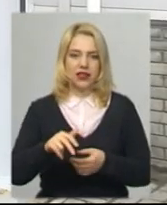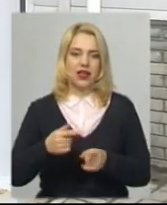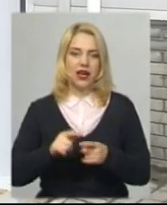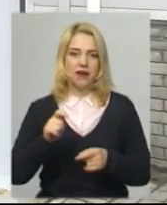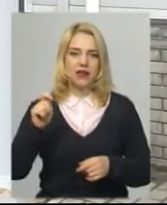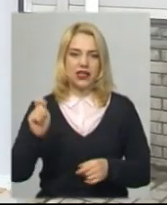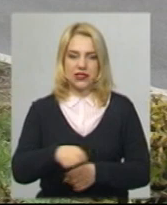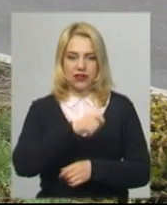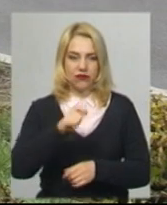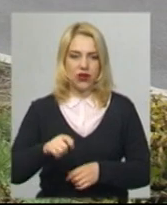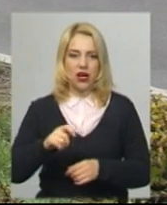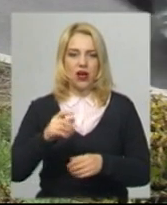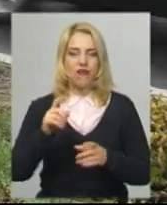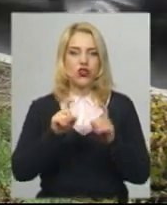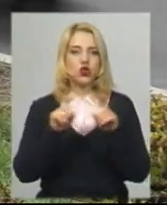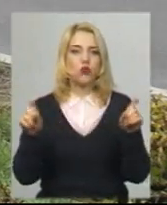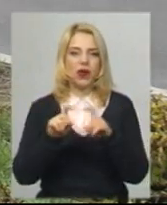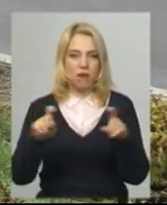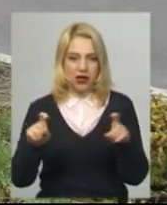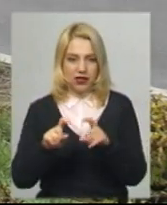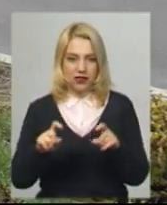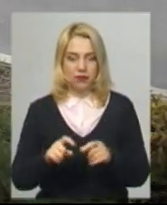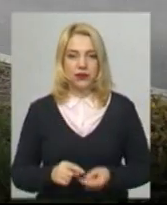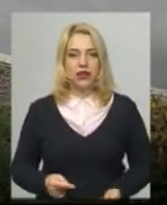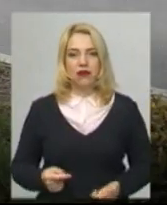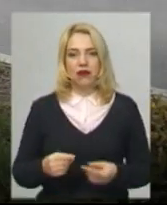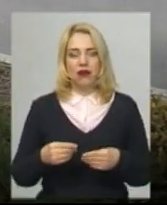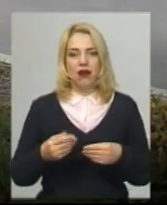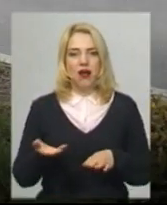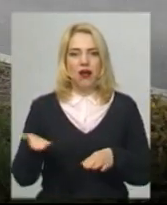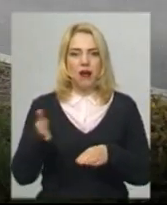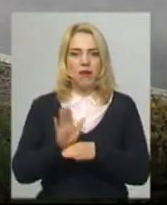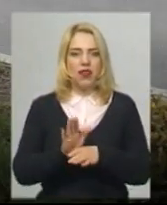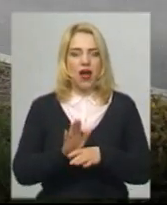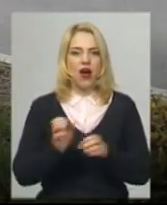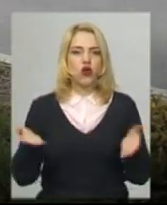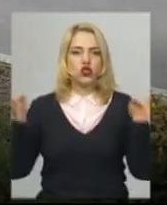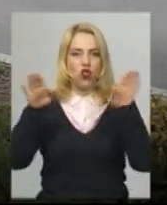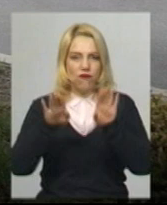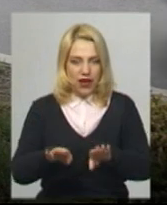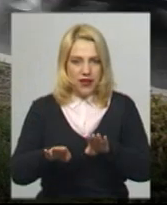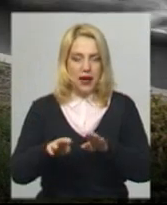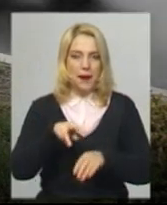із супермаркетів Хмельницького. Згідно благословення митрополита Хмельницького Кам'янець-Подільського Антонія,